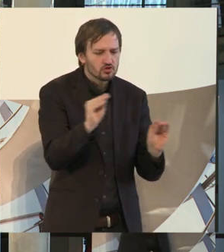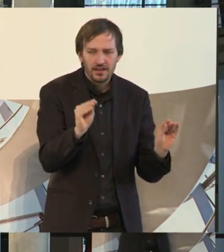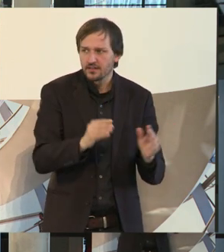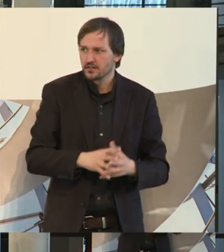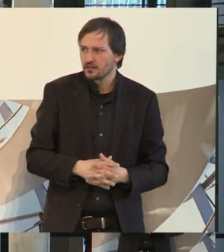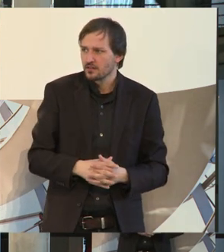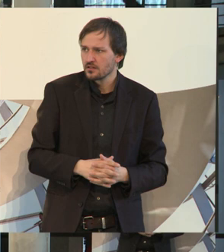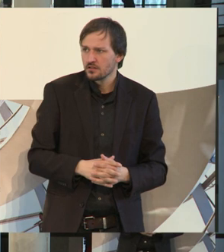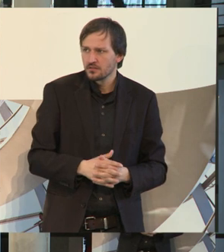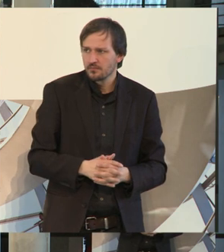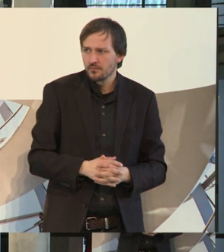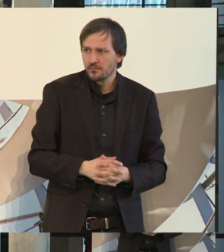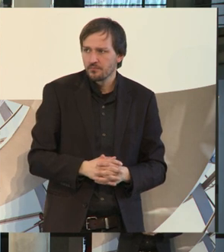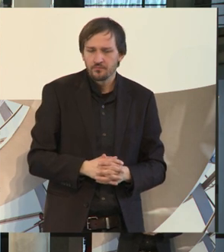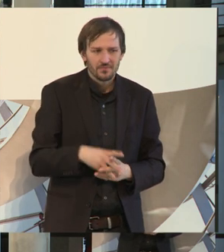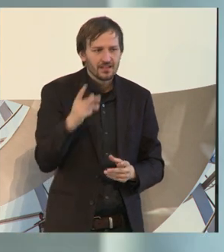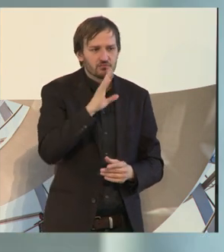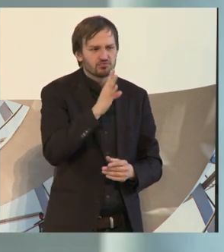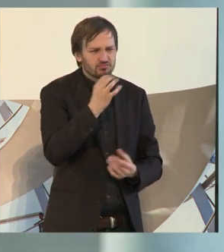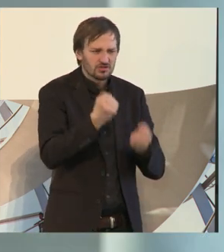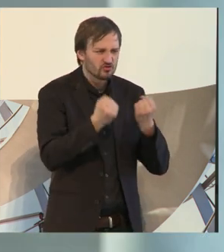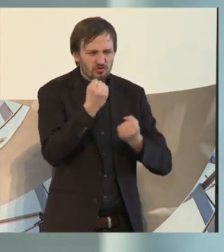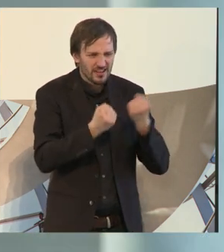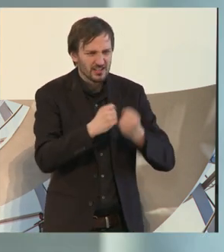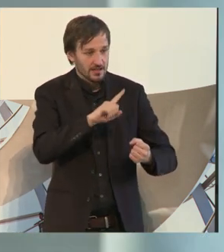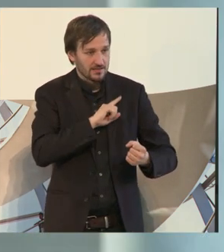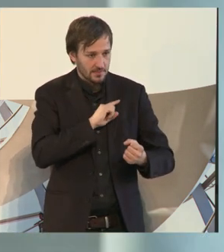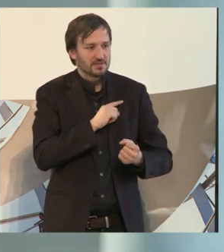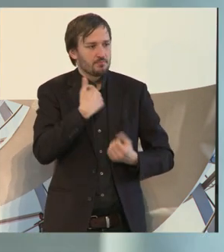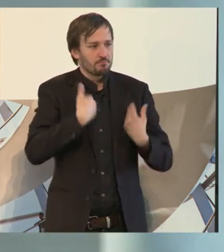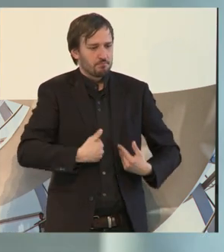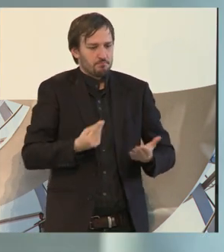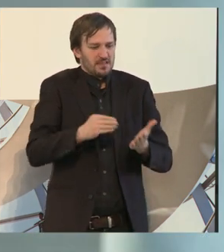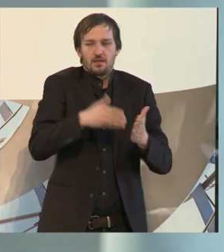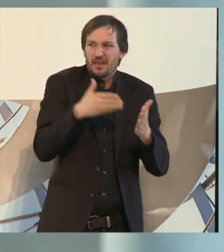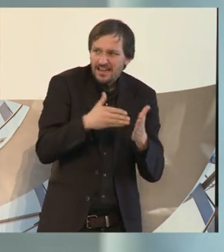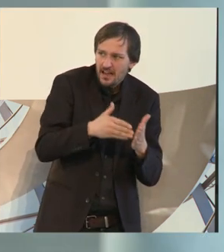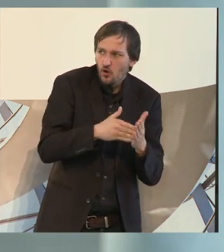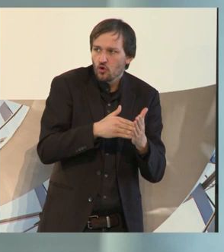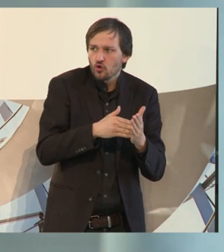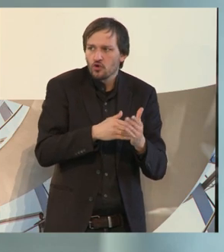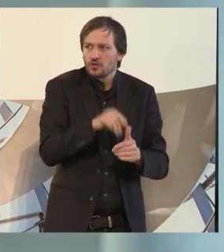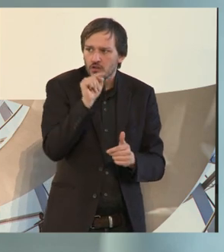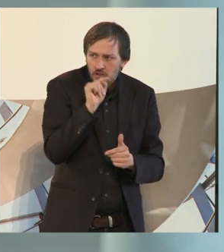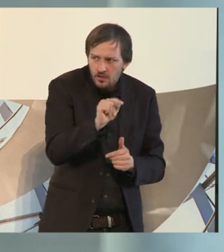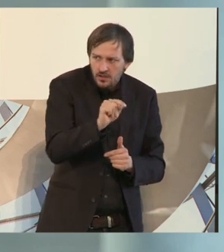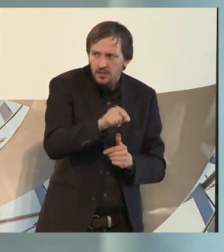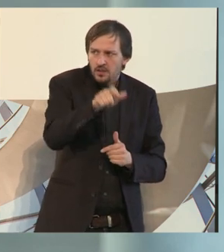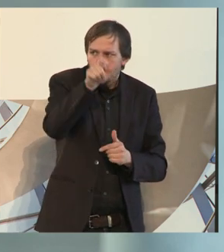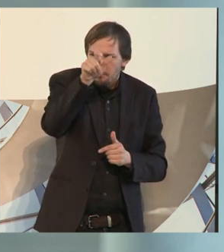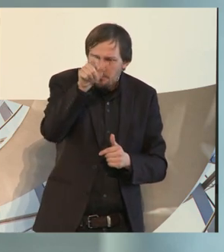in Arbeit von Menschen mit Behinderungen. Diese Menschen sind oft schwerer als andere